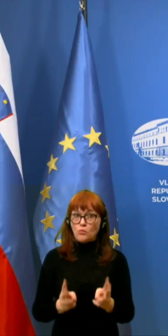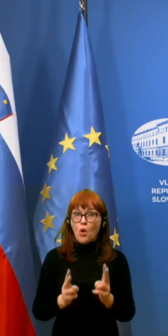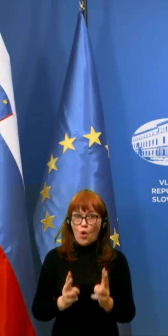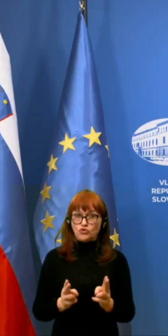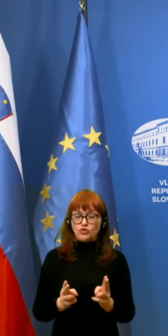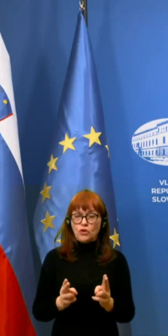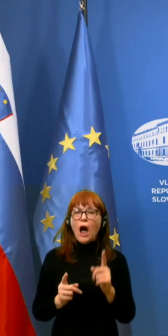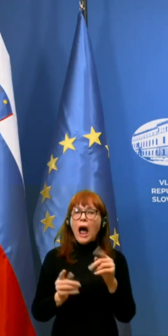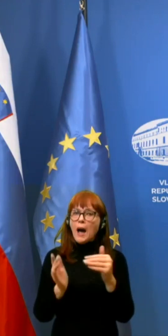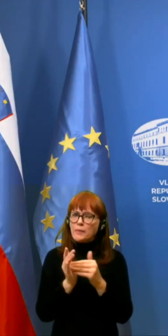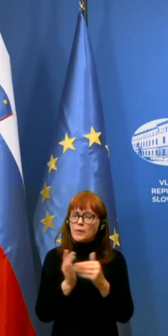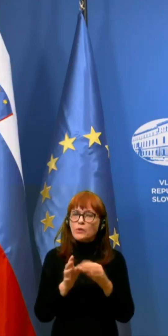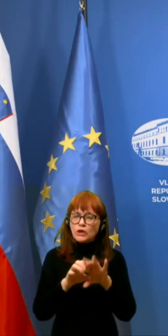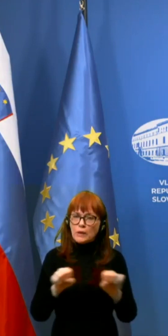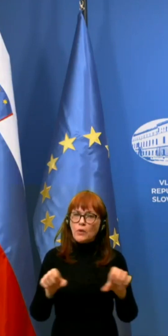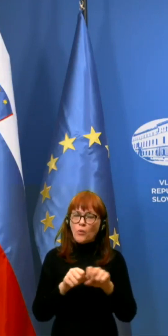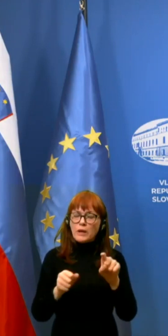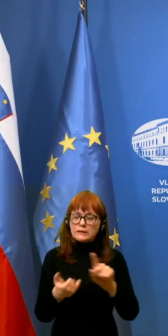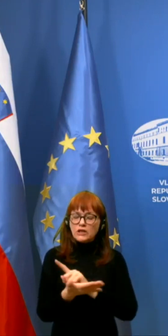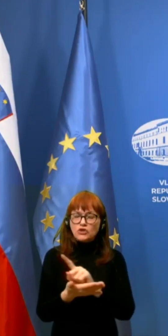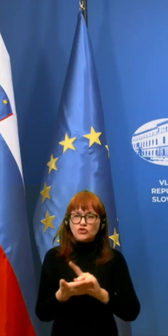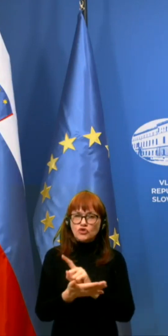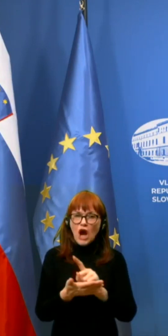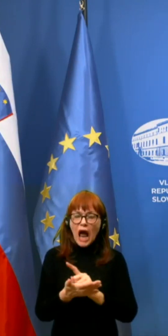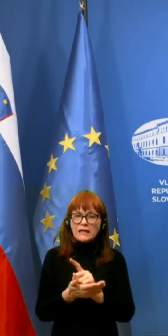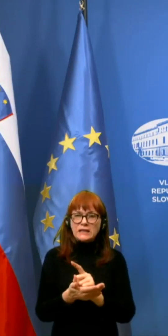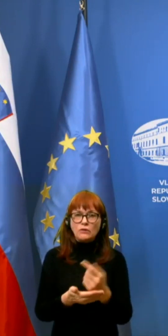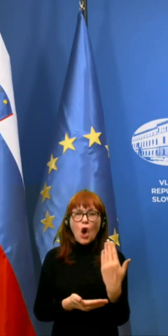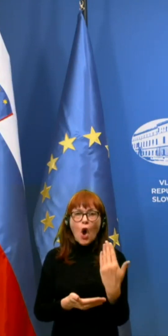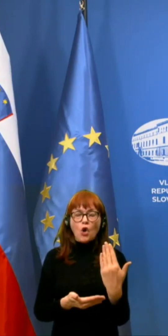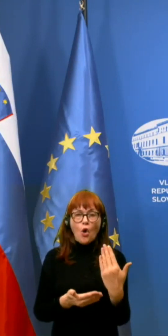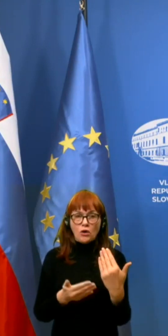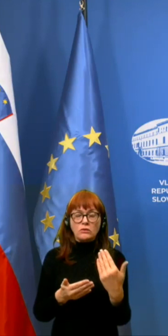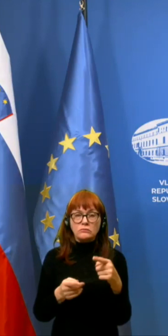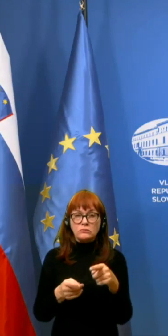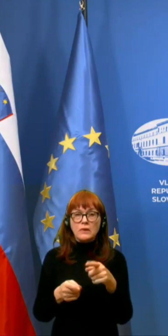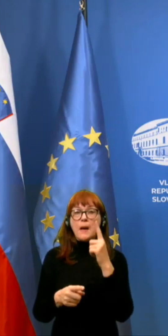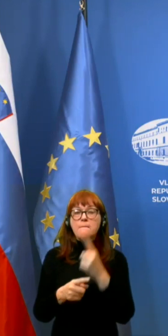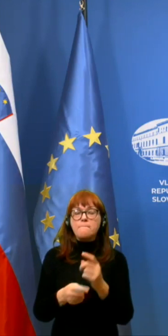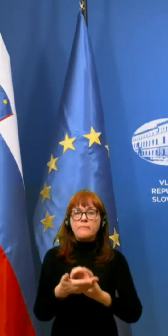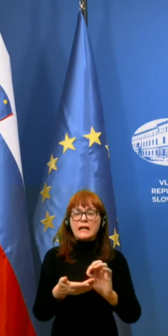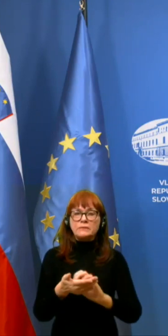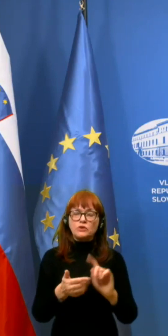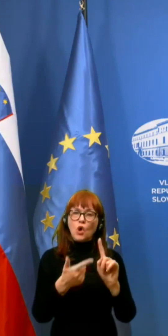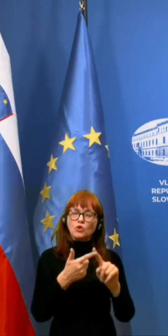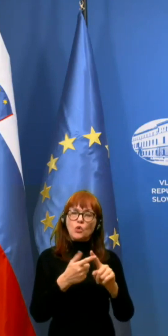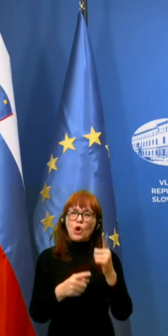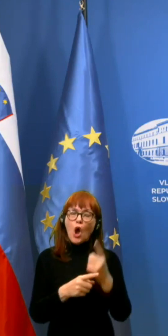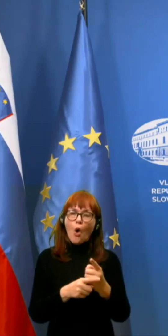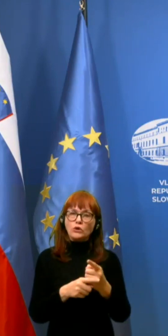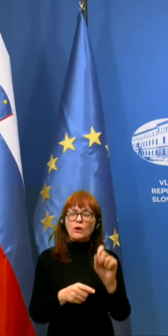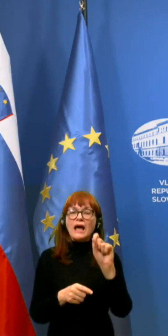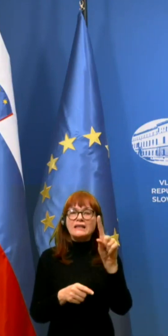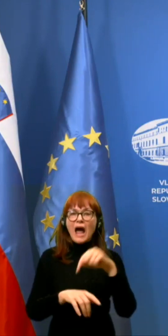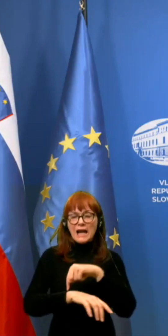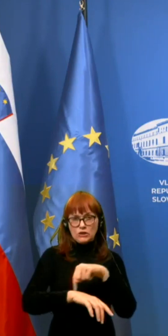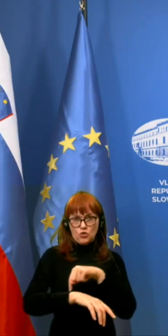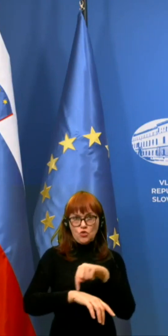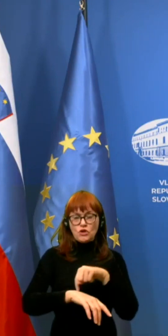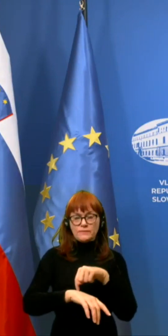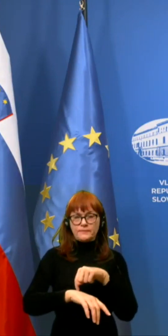seveda pa ga je potrebno upraviti v tistih časovnih rokih, ki jih predpisuje drug odlog, torej, v tistih 12 urah.